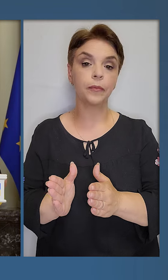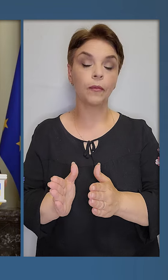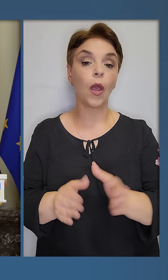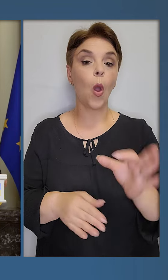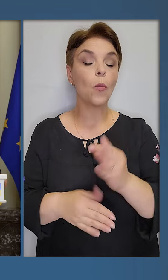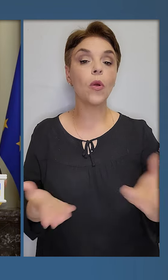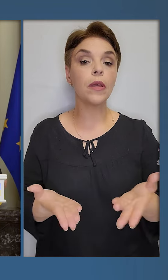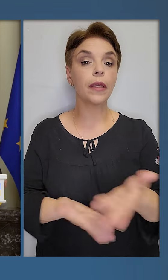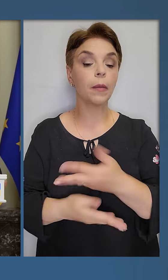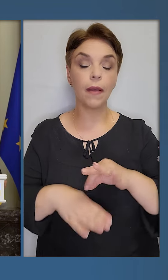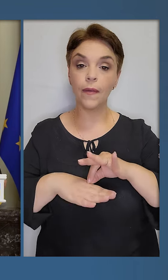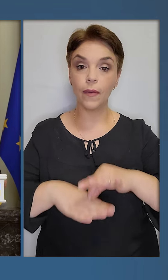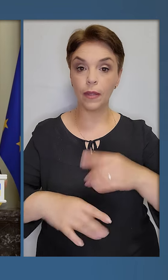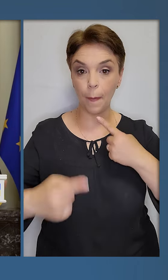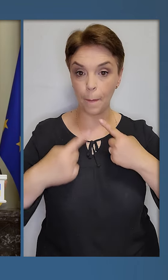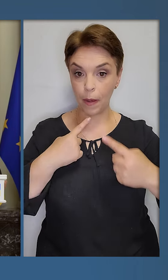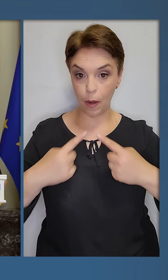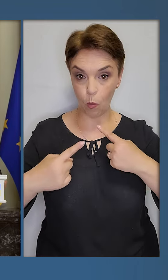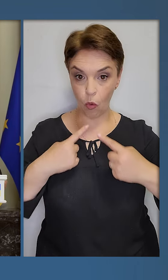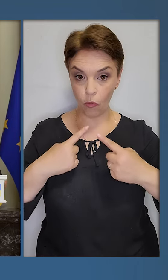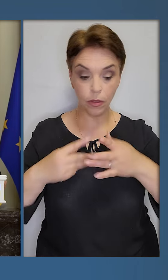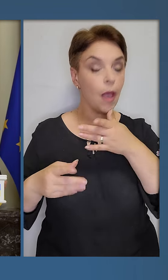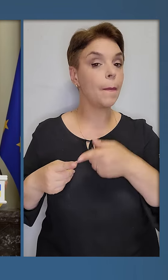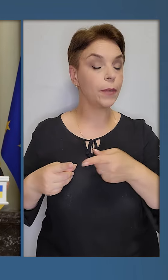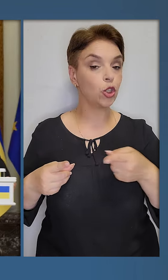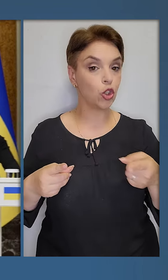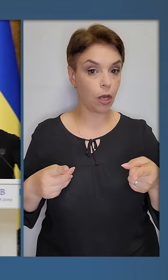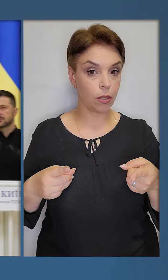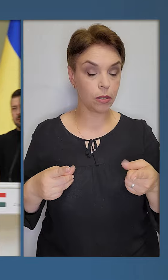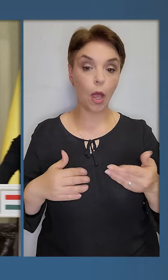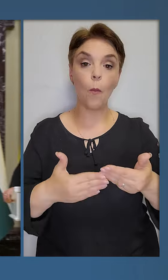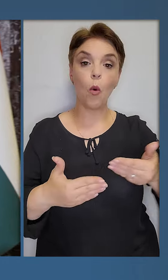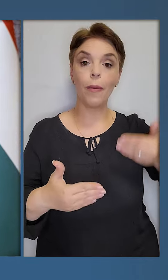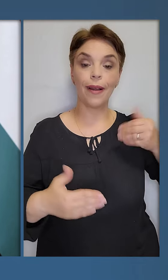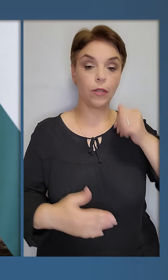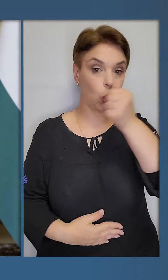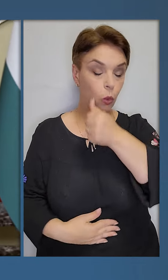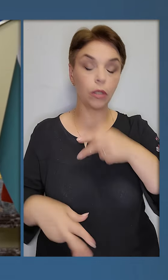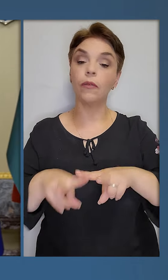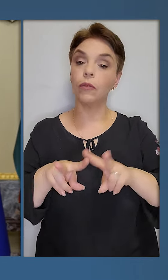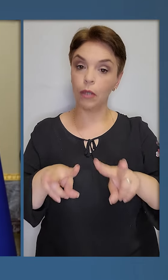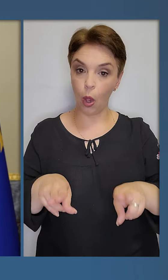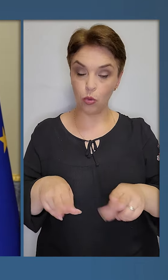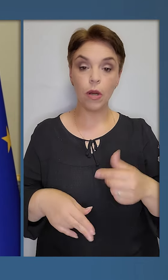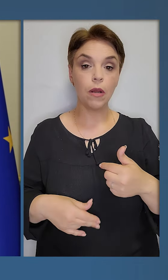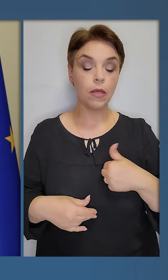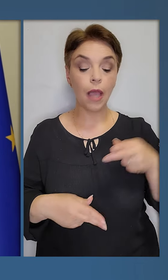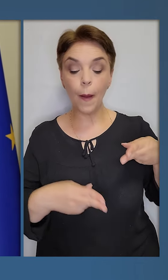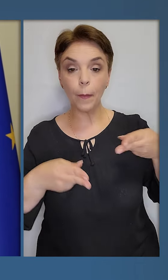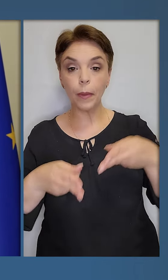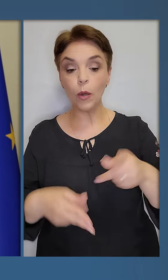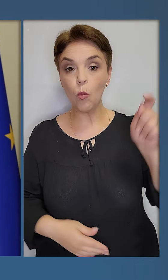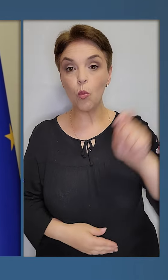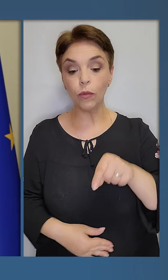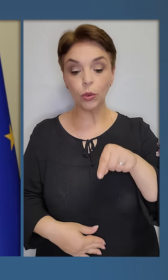про які ми вели перемовини під час попередніх років також. І я прибув